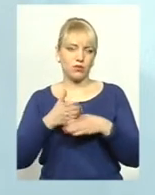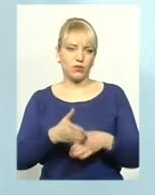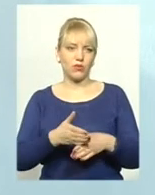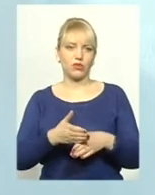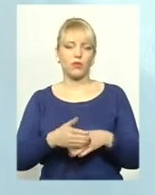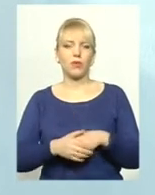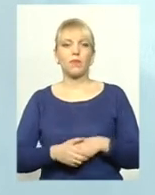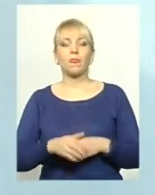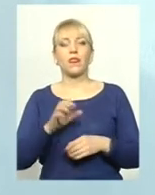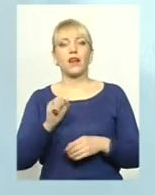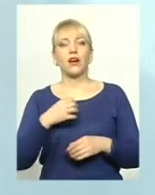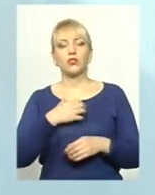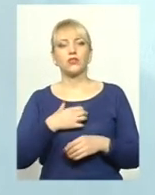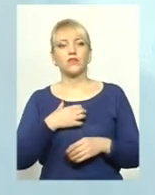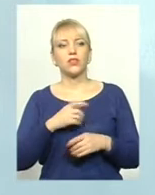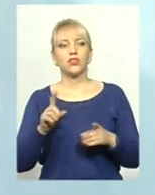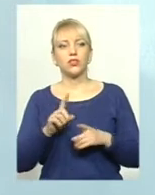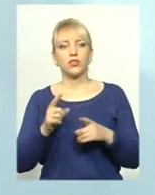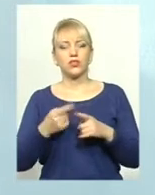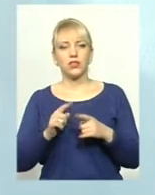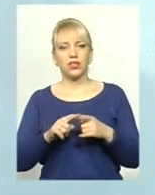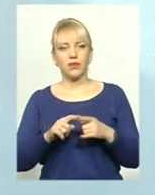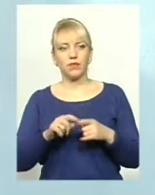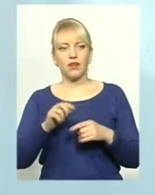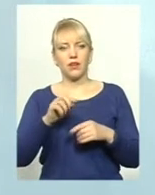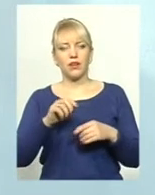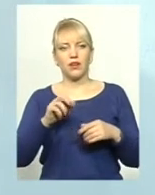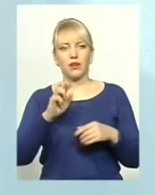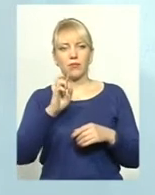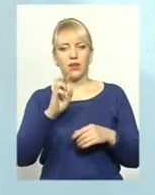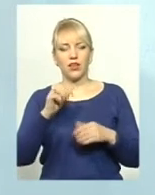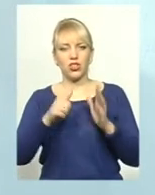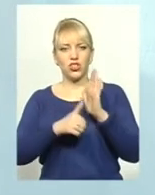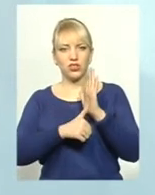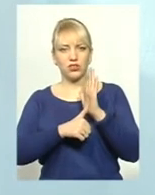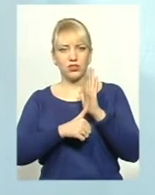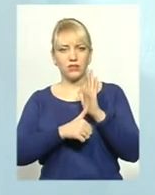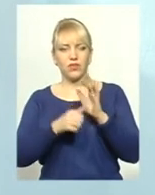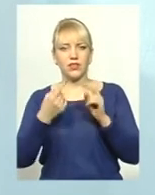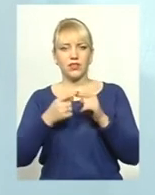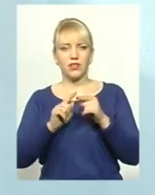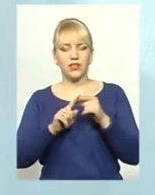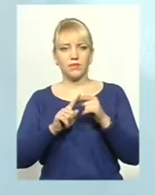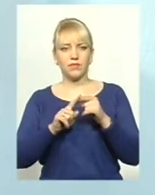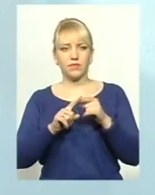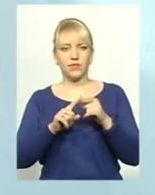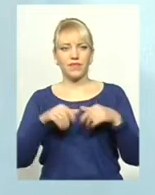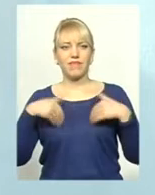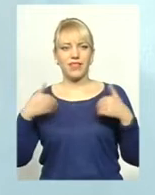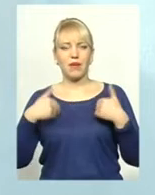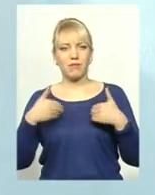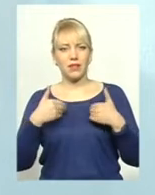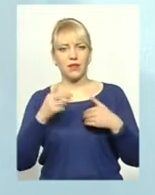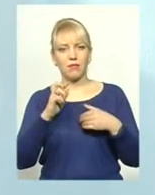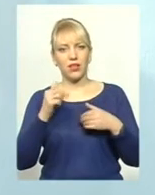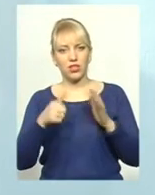розвивати. Основне, що потрібно вколо, це препарат B6. Він продається в людській аптеці. Це якби вітамін, але